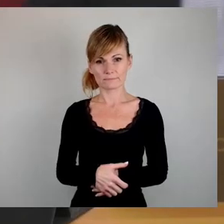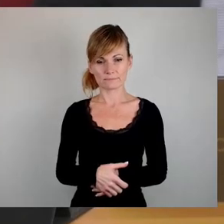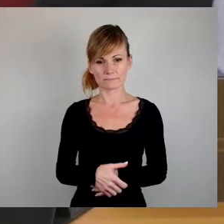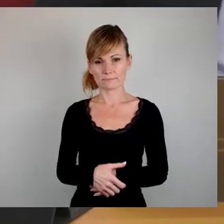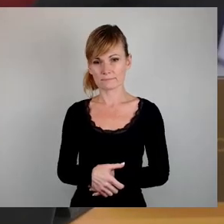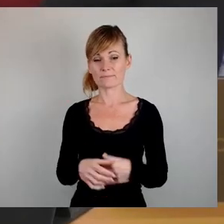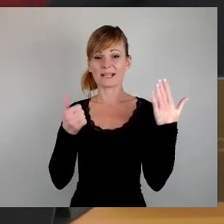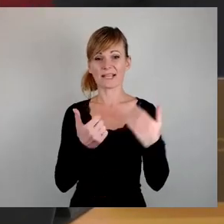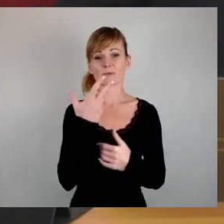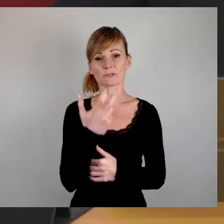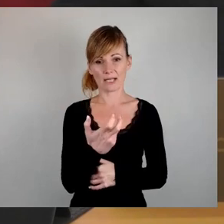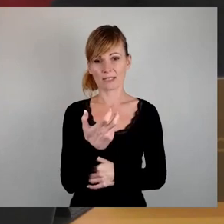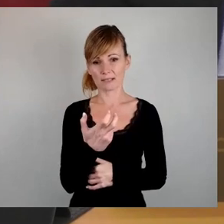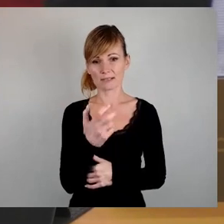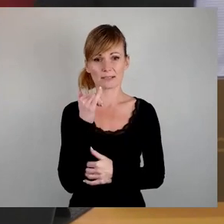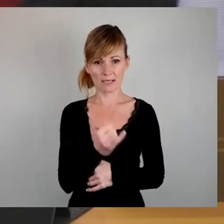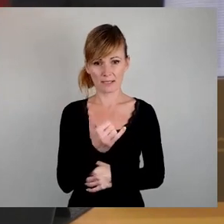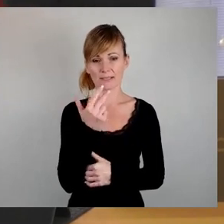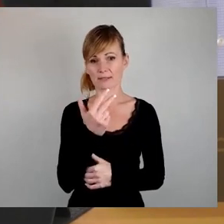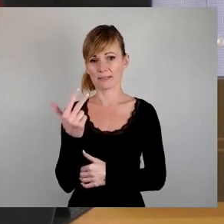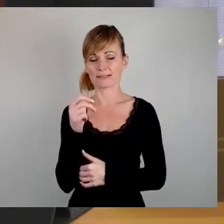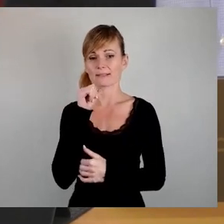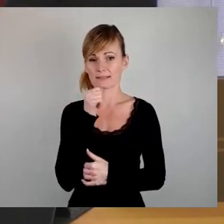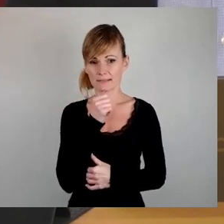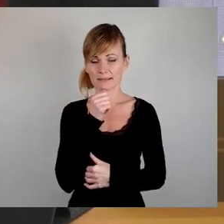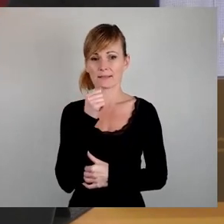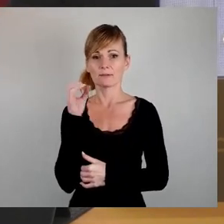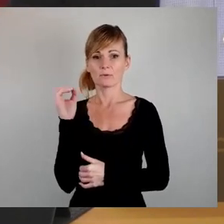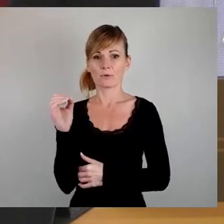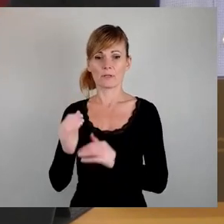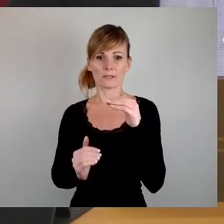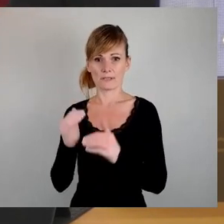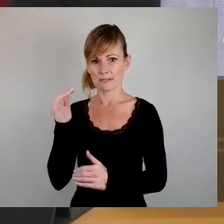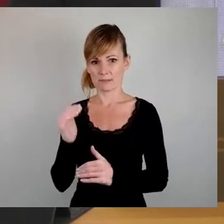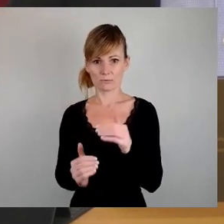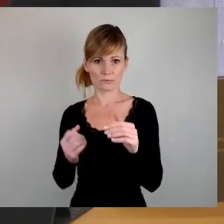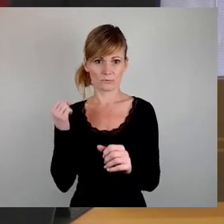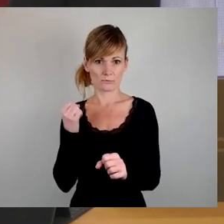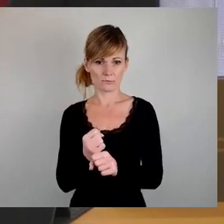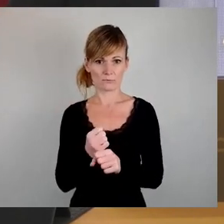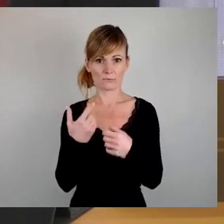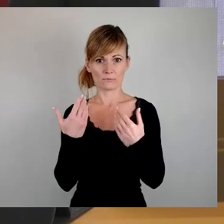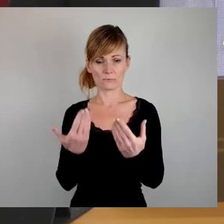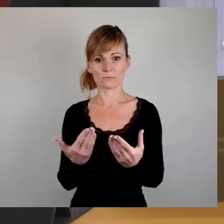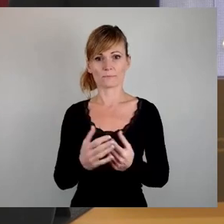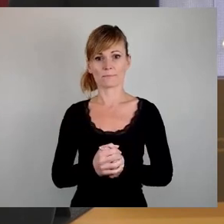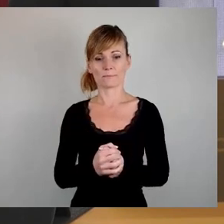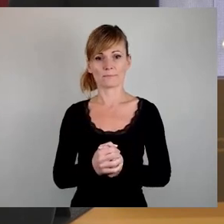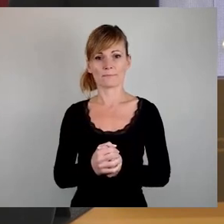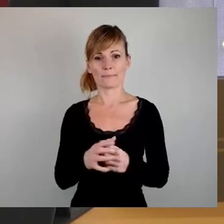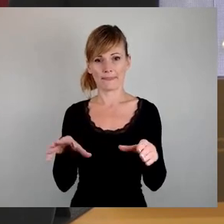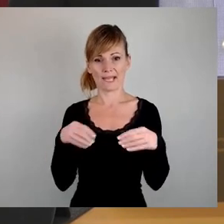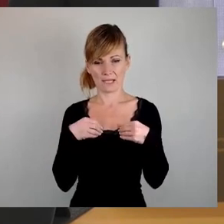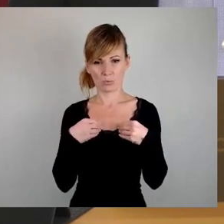36 Ja, Stimmen, 33 Nein, 0 Enthaltung. Damit wäre das so angenommen. Und